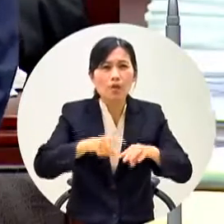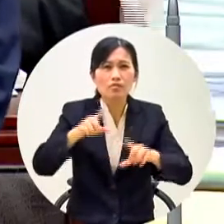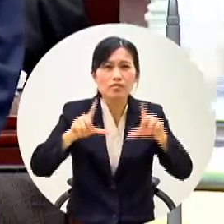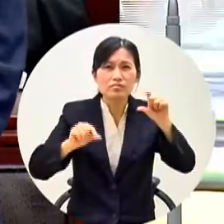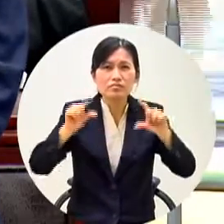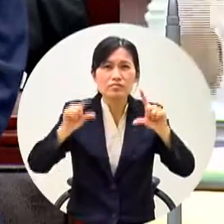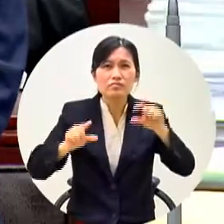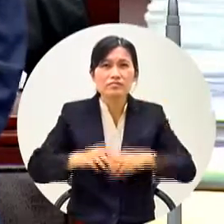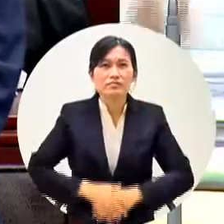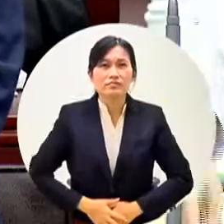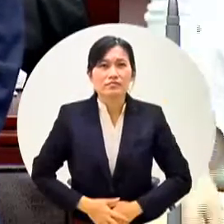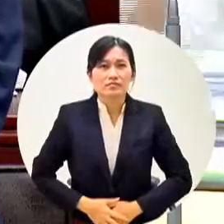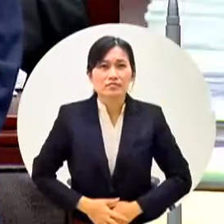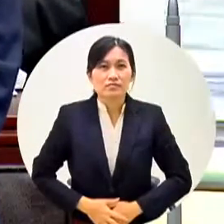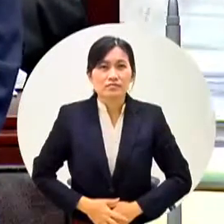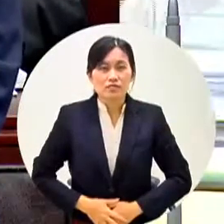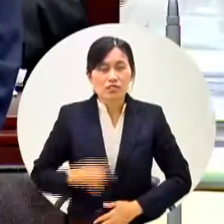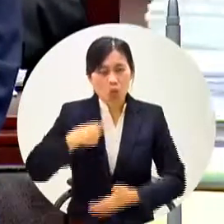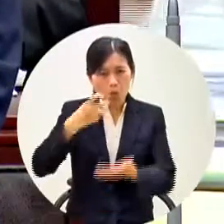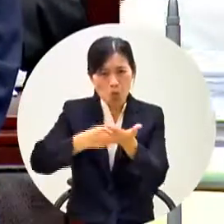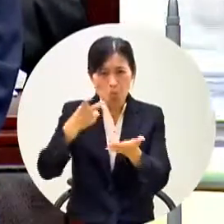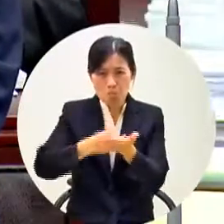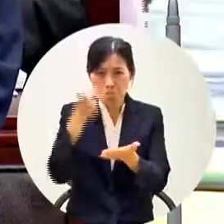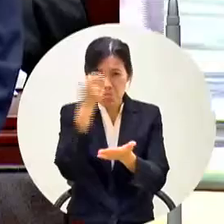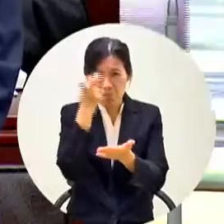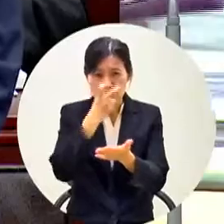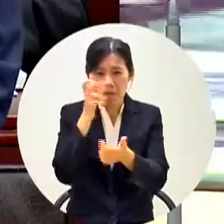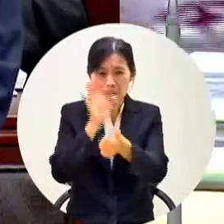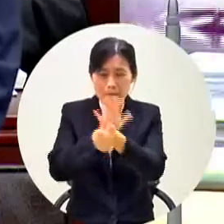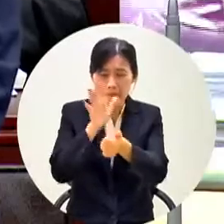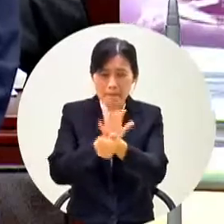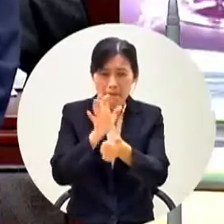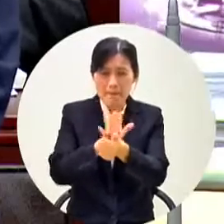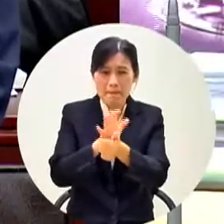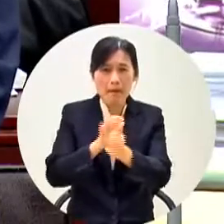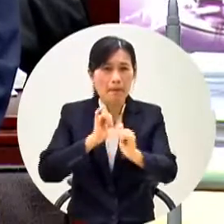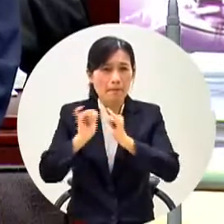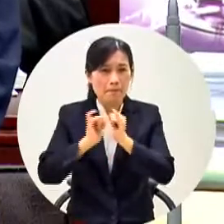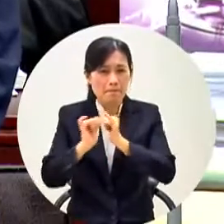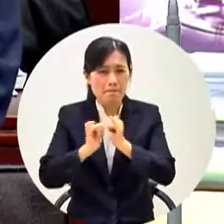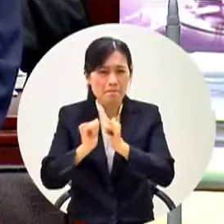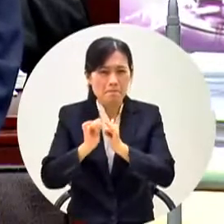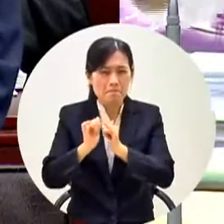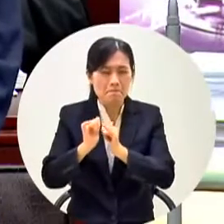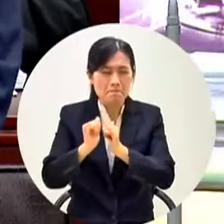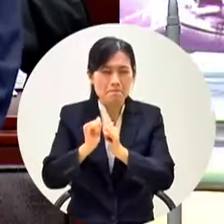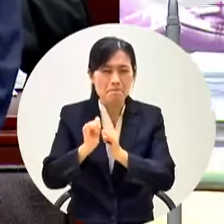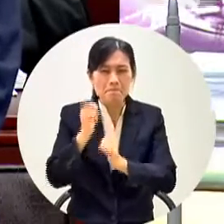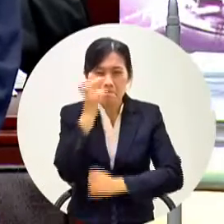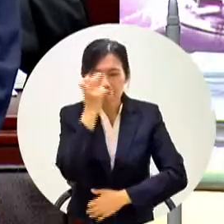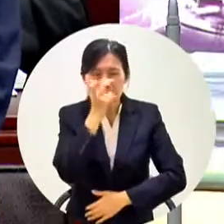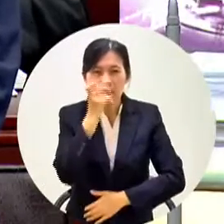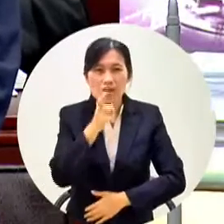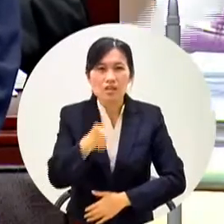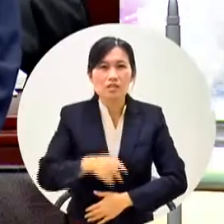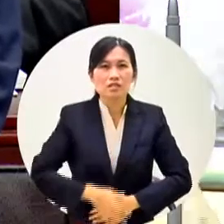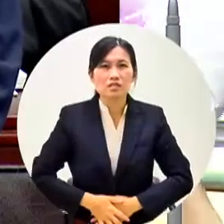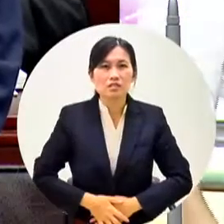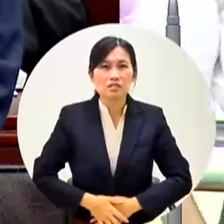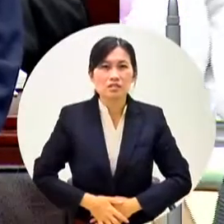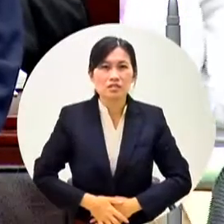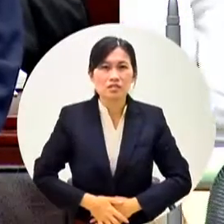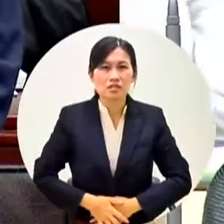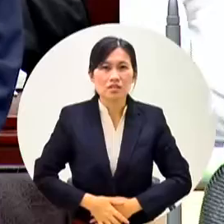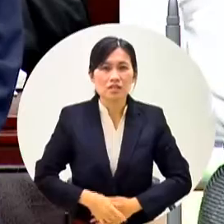罵人的錢議員才要嚴格監督幫人民把關你沒有善盡責任你喔地命我們高雄市民的